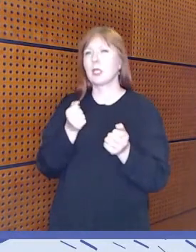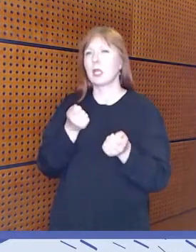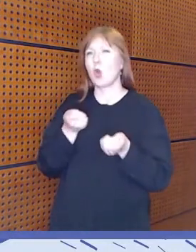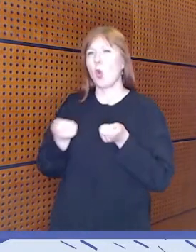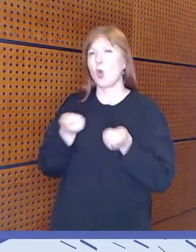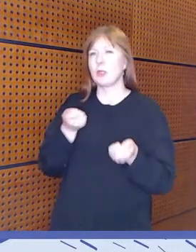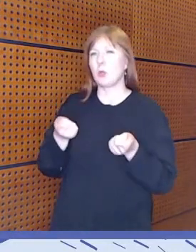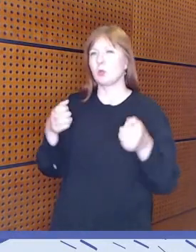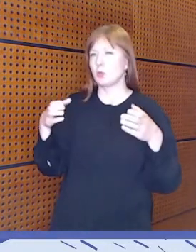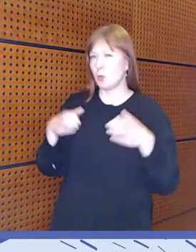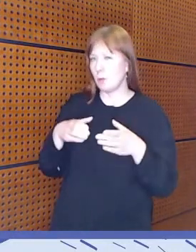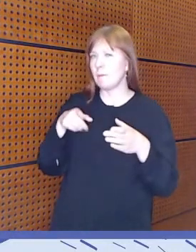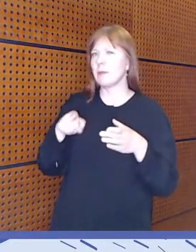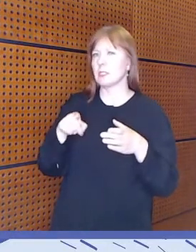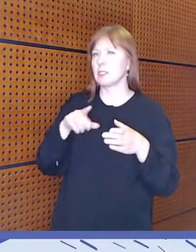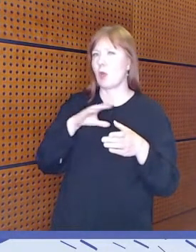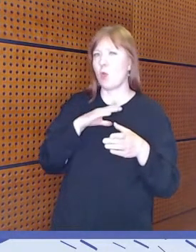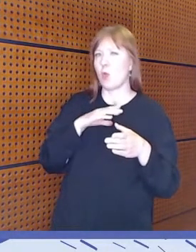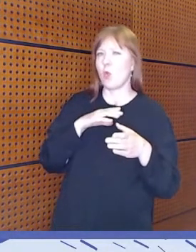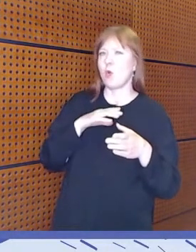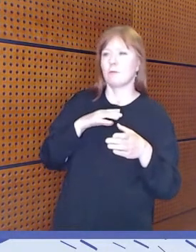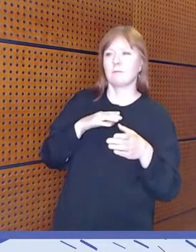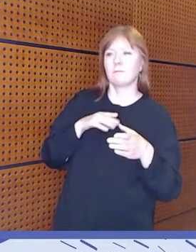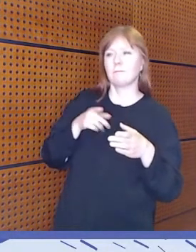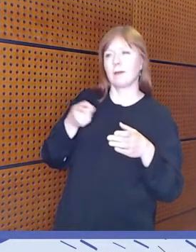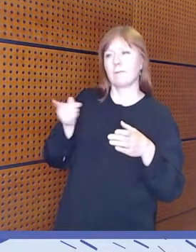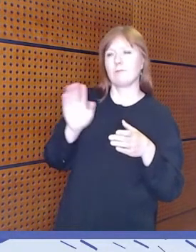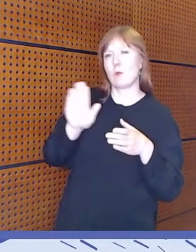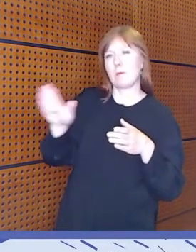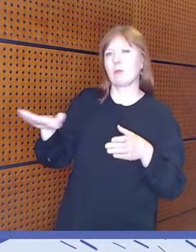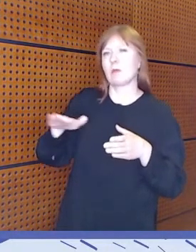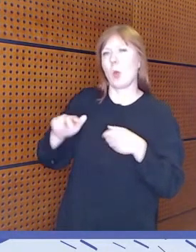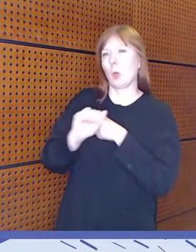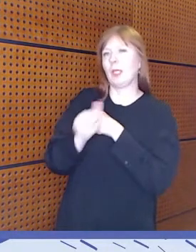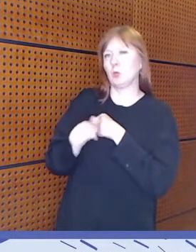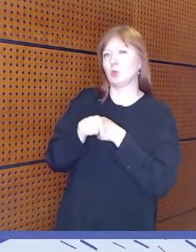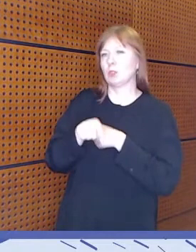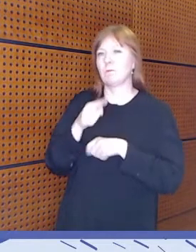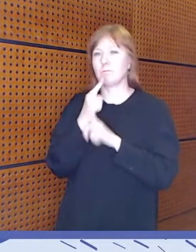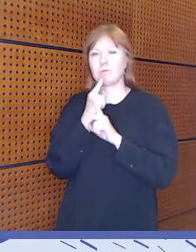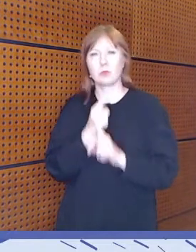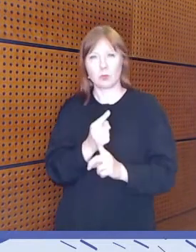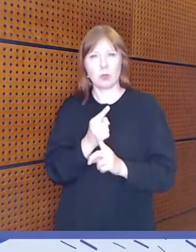heitäkin edustavaa tahoa sitten mukana, että se on tosi hyvä ollut sitten.